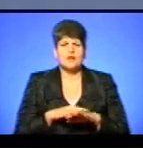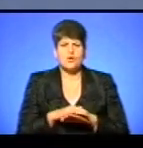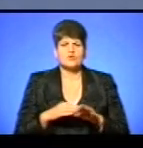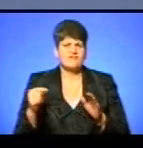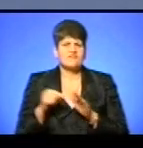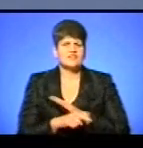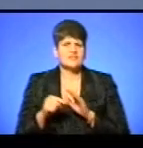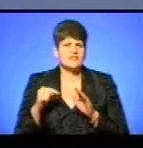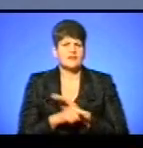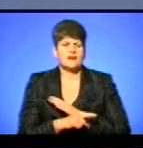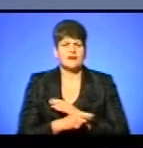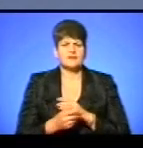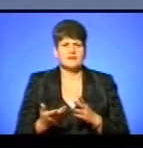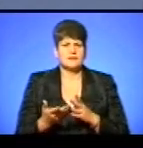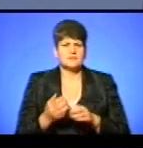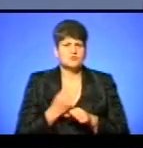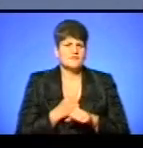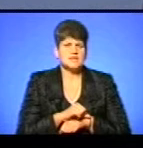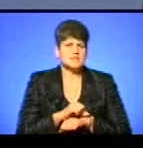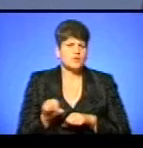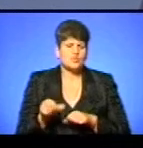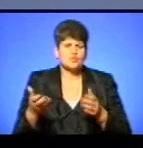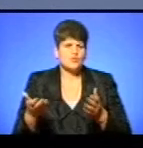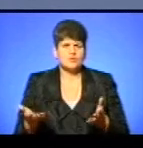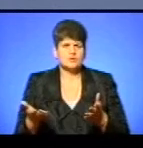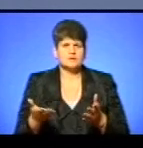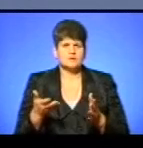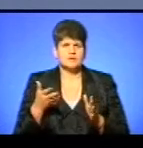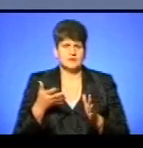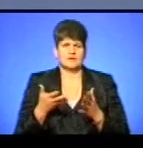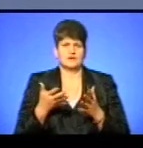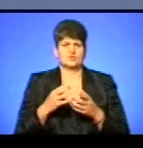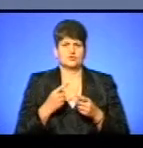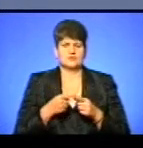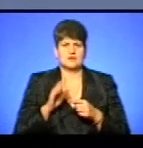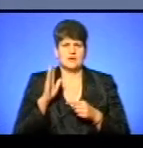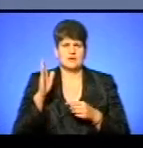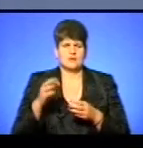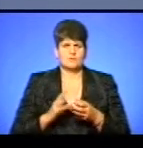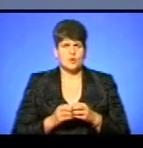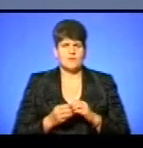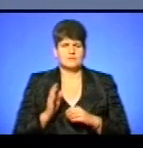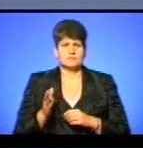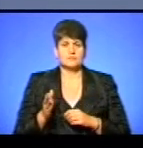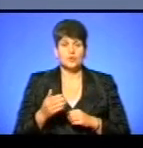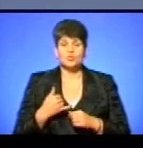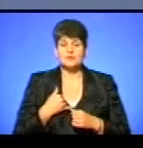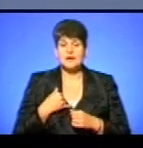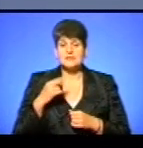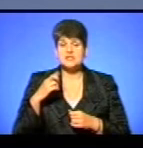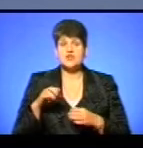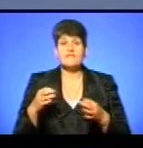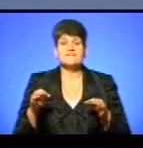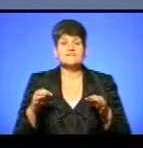працювати десь за кордон, і зрозуміло, що з часом це може бути проблемою. Він каже, в нас держава